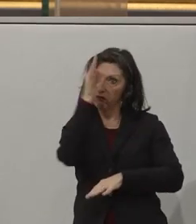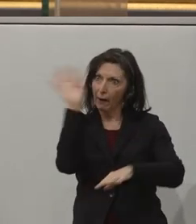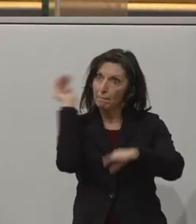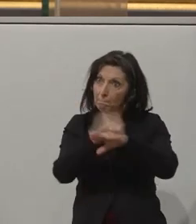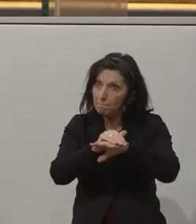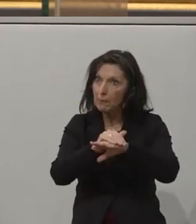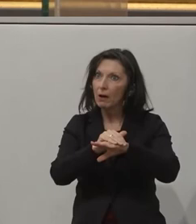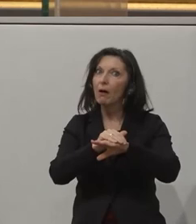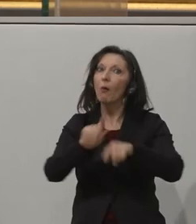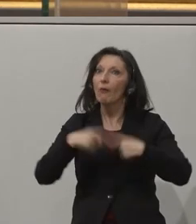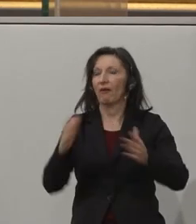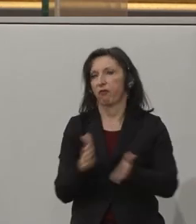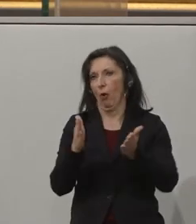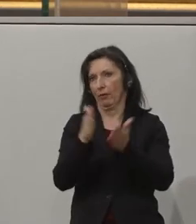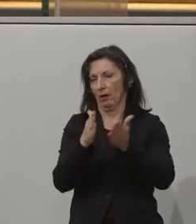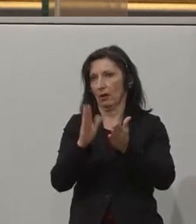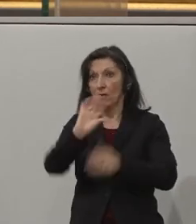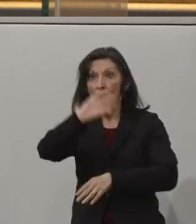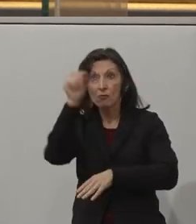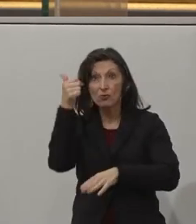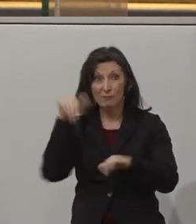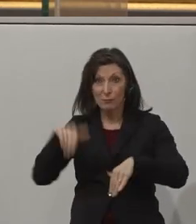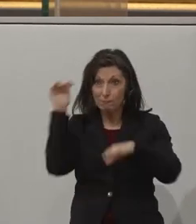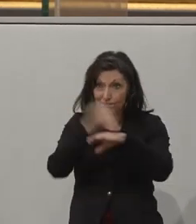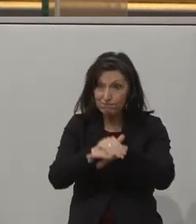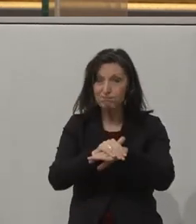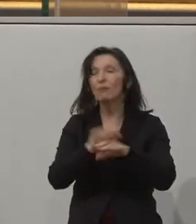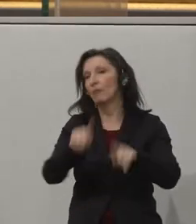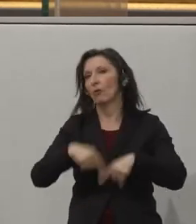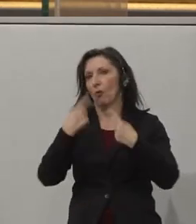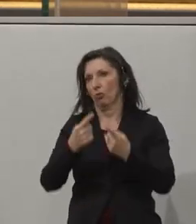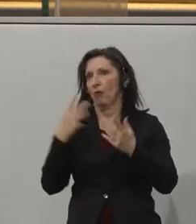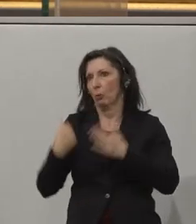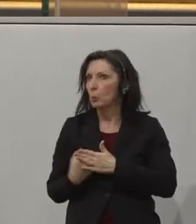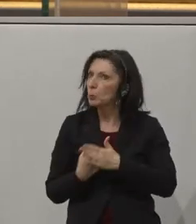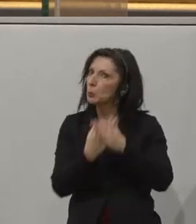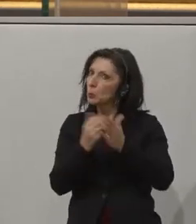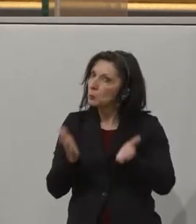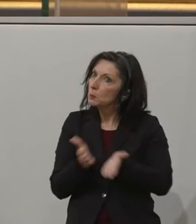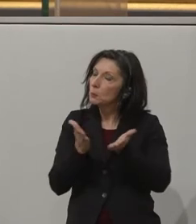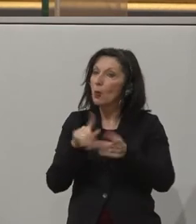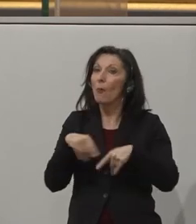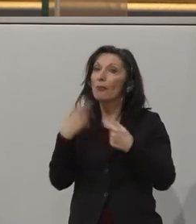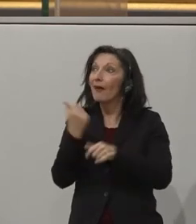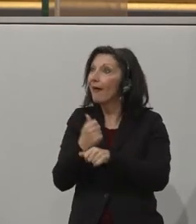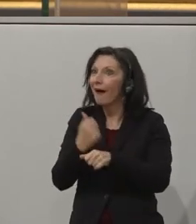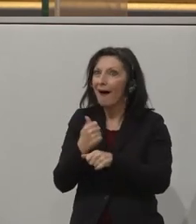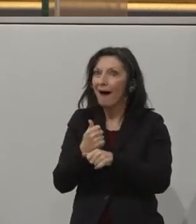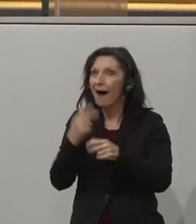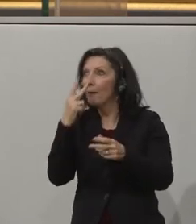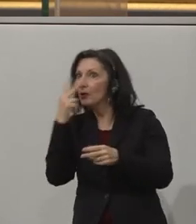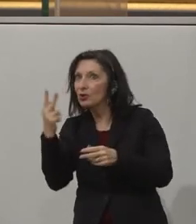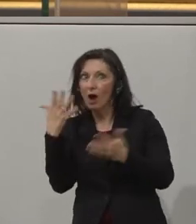konzentrieren müssen. Zuerst diese Fähigkeiten zu erkennen und diese dann zu unterstützen und dann eben auch einen Job zu finden, wo man diese Fähigkeiten